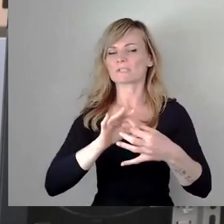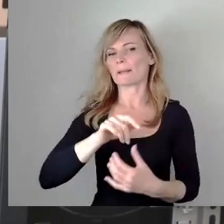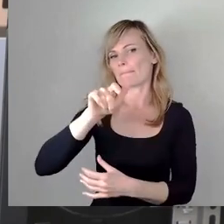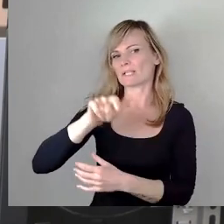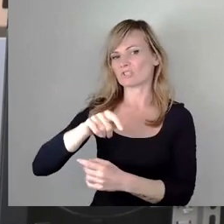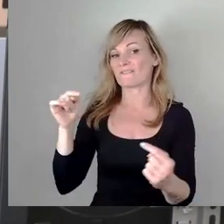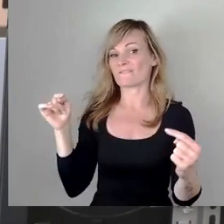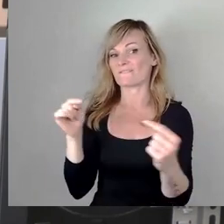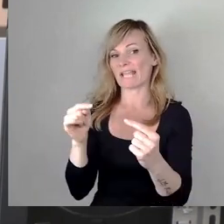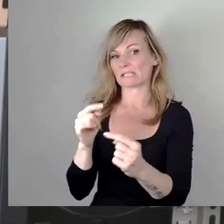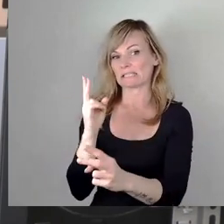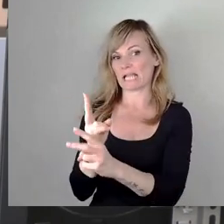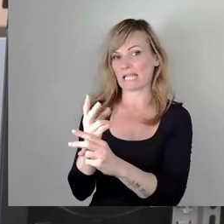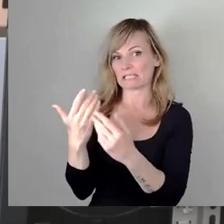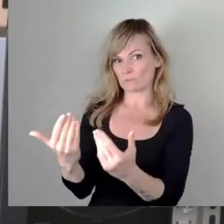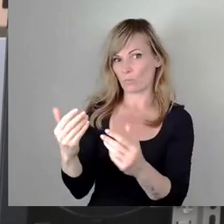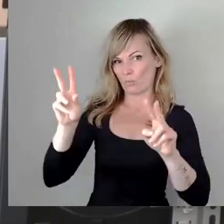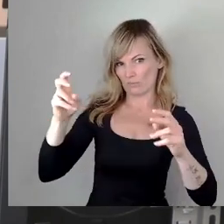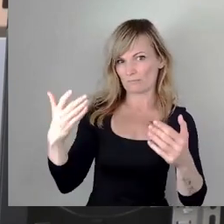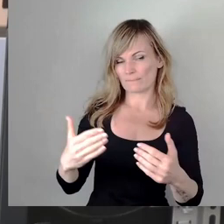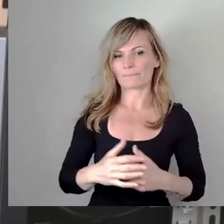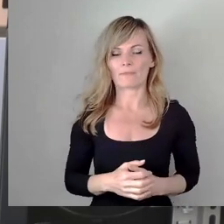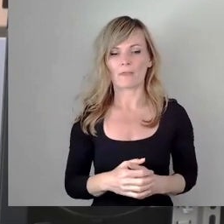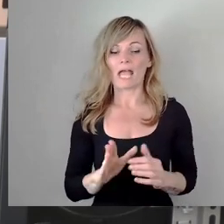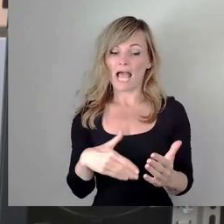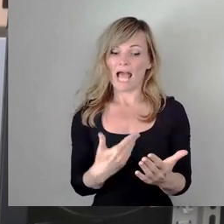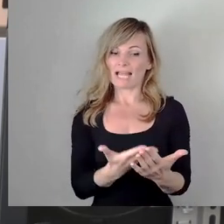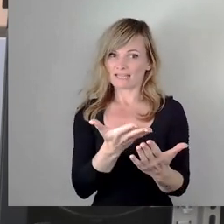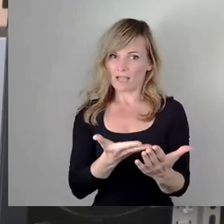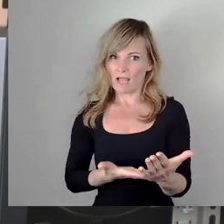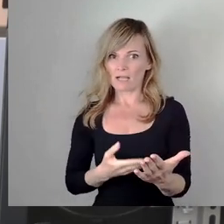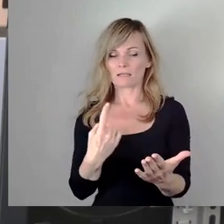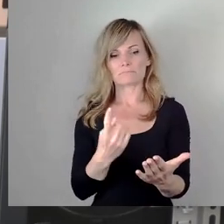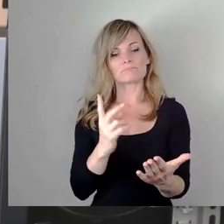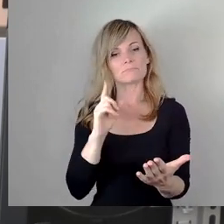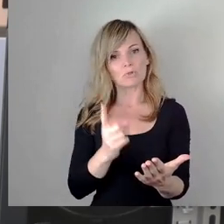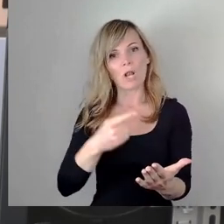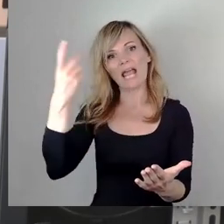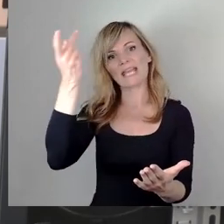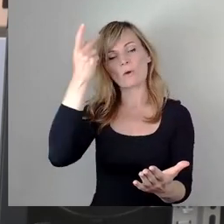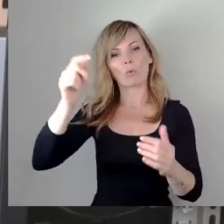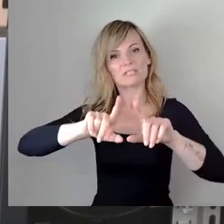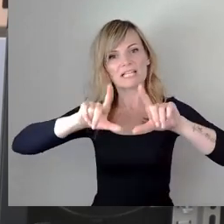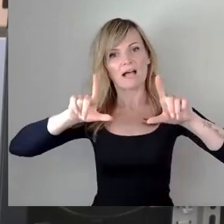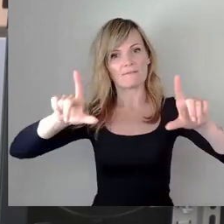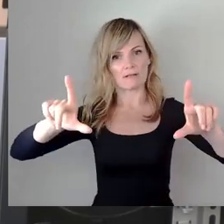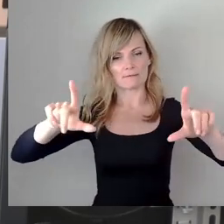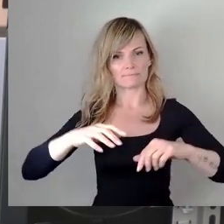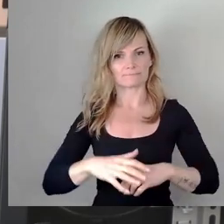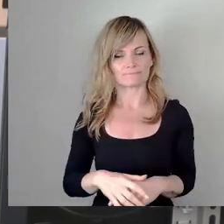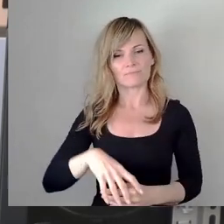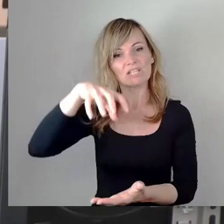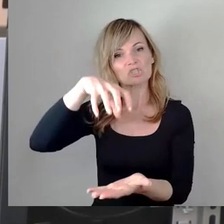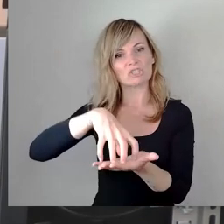Im vorliegenden Antrag geht es um eine Erinnerungstafel. Es geht um eine Form städtischer Erinnerungskultur.